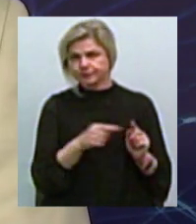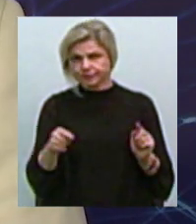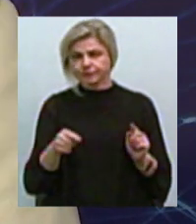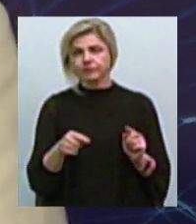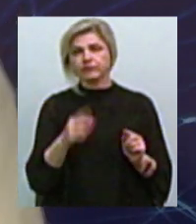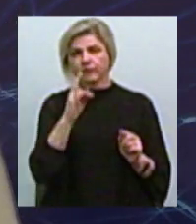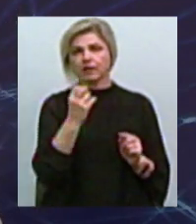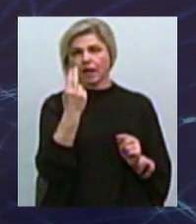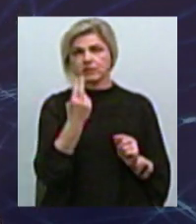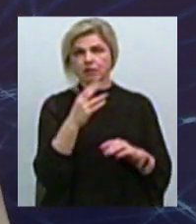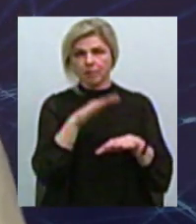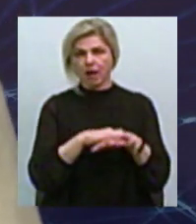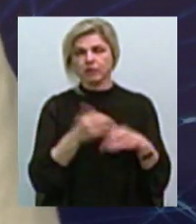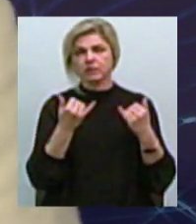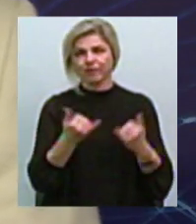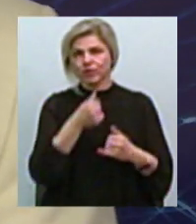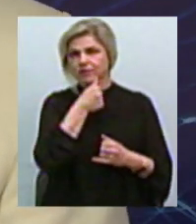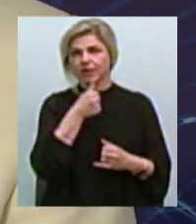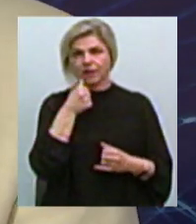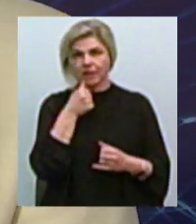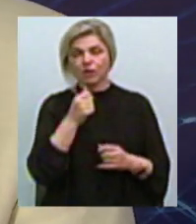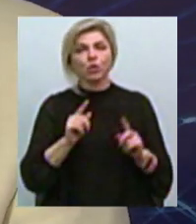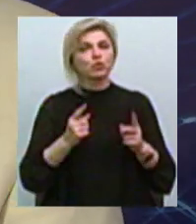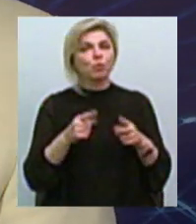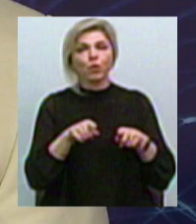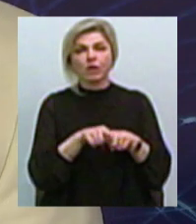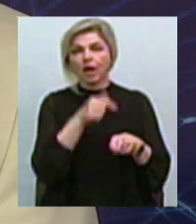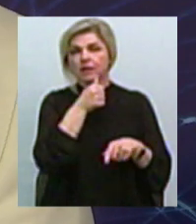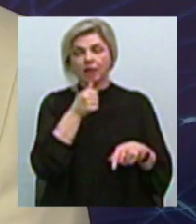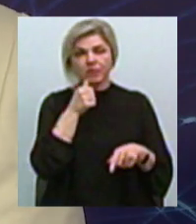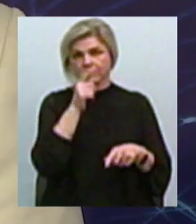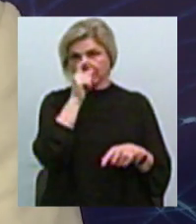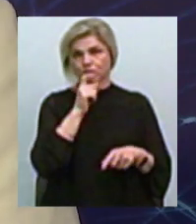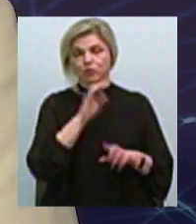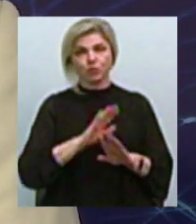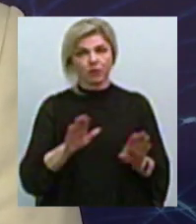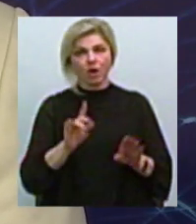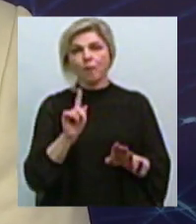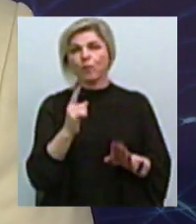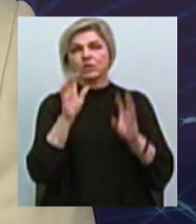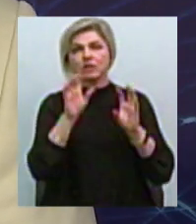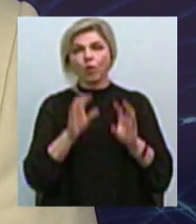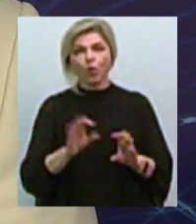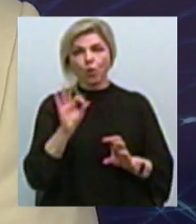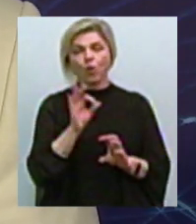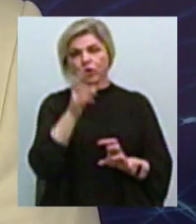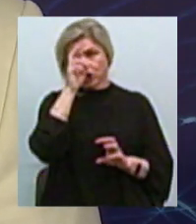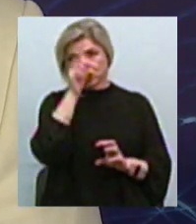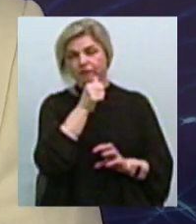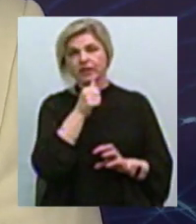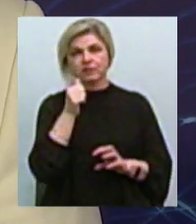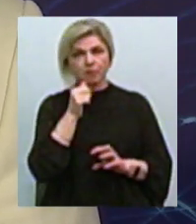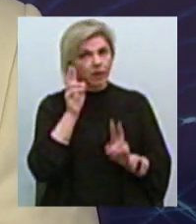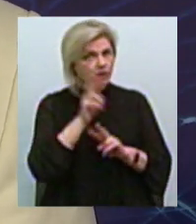Національний банк засекретив сьогодні Чому це така таємниця? Незрозуміло, тому що закон України про державну таємницю Тому невідомо, коли її, де їх